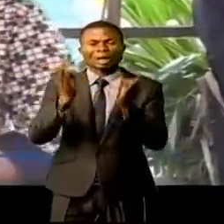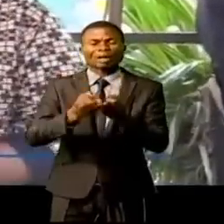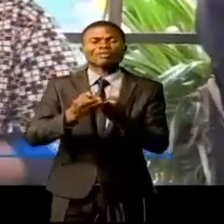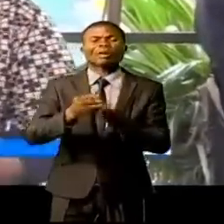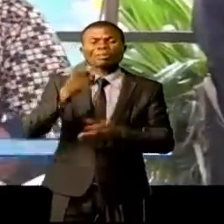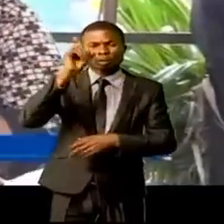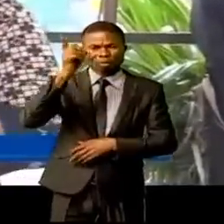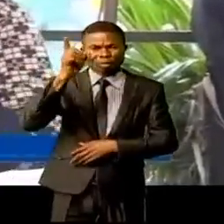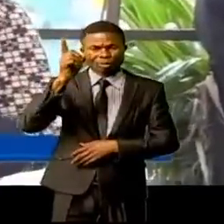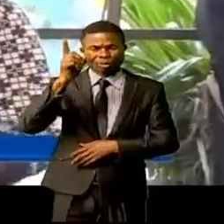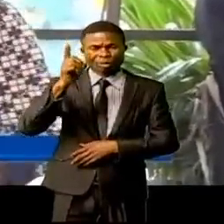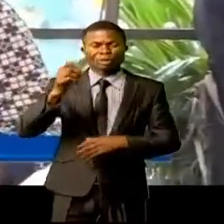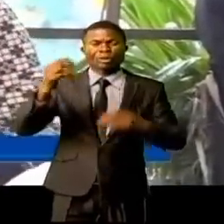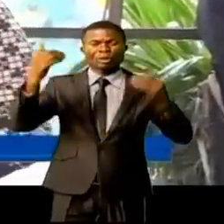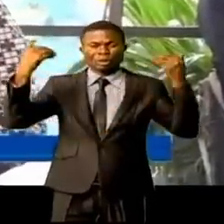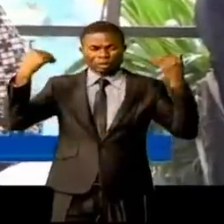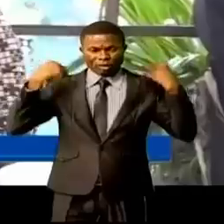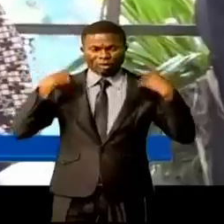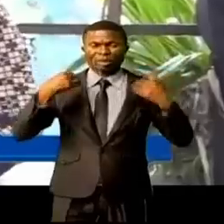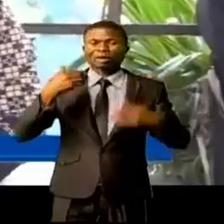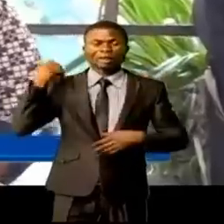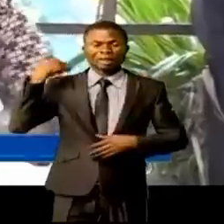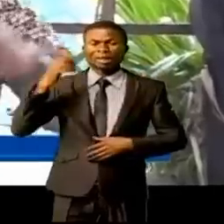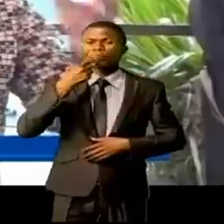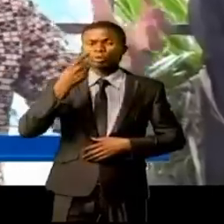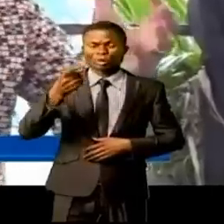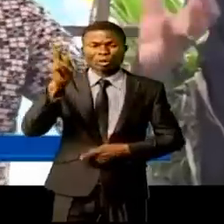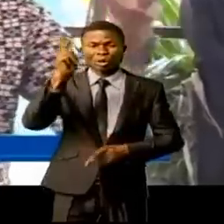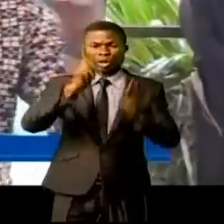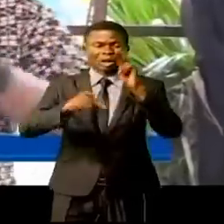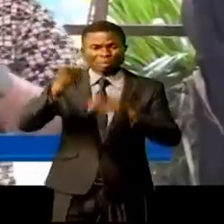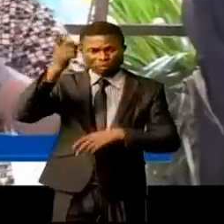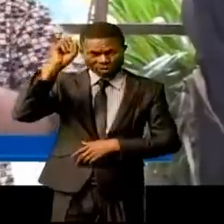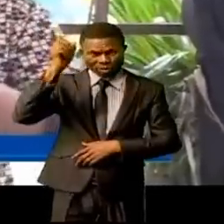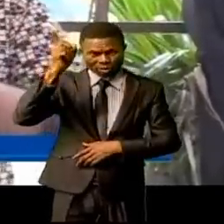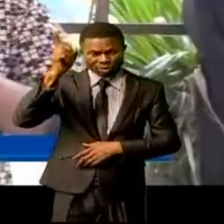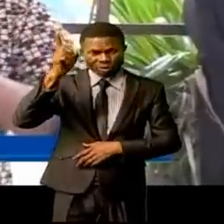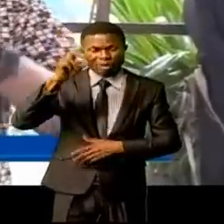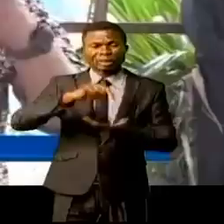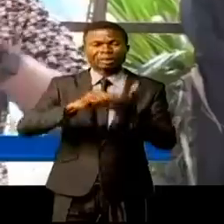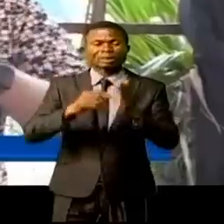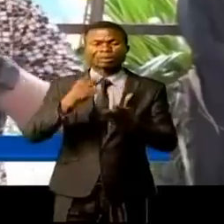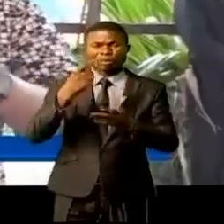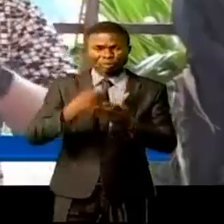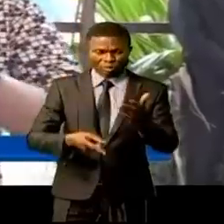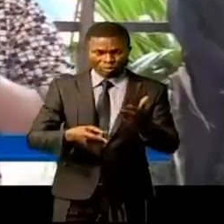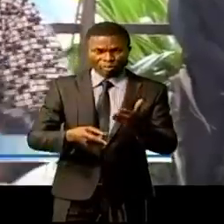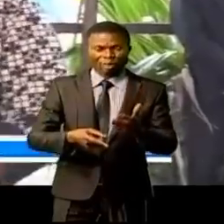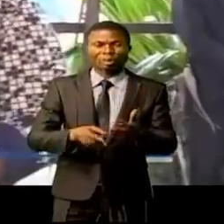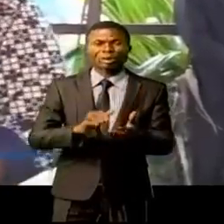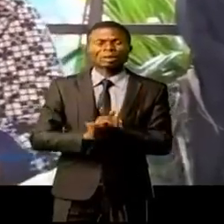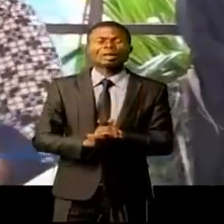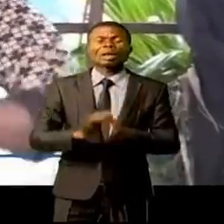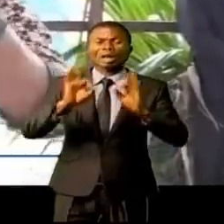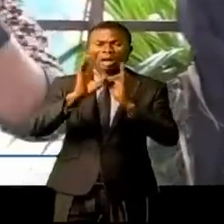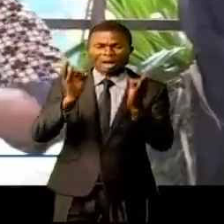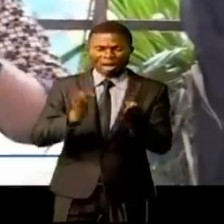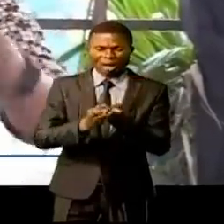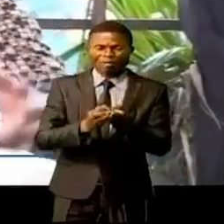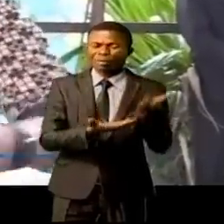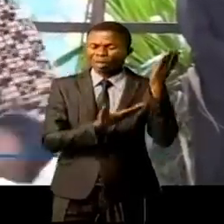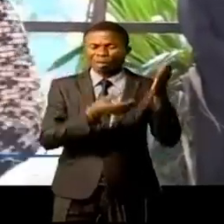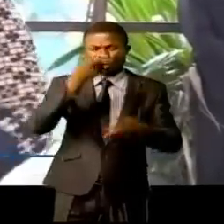Quand le chef de l'État dit le peuple d'abord, cela veut dire en d'autres termes la famille d'abord.